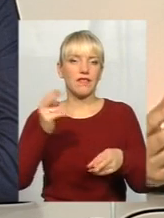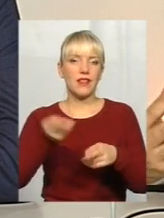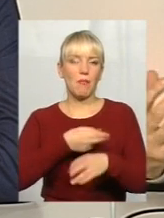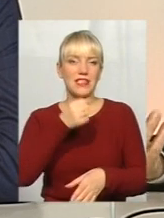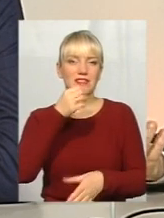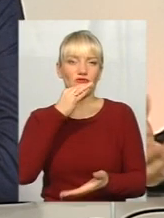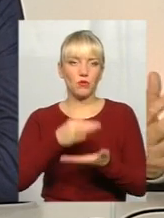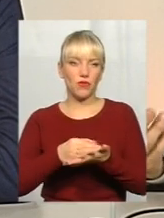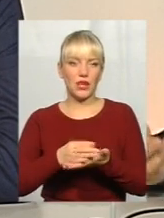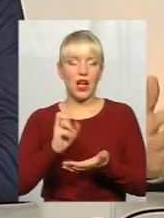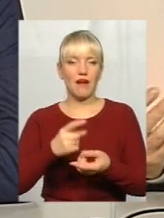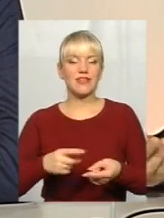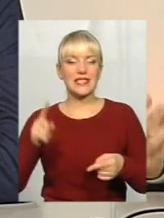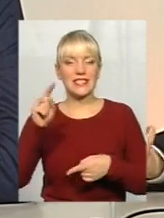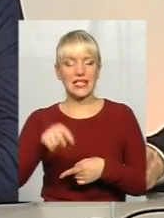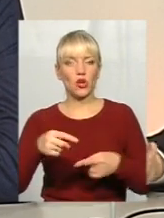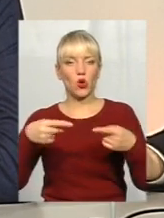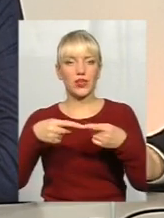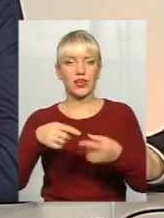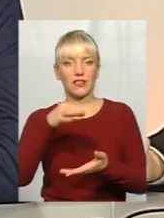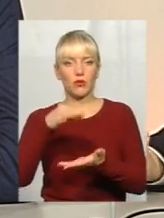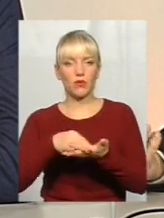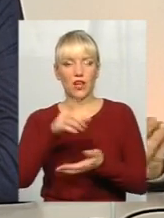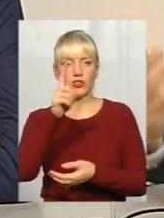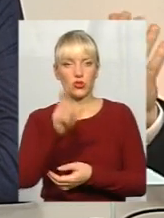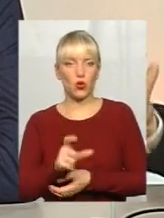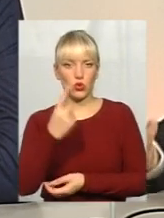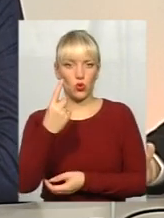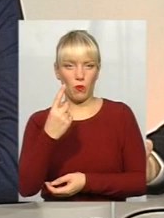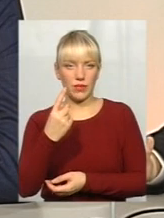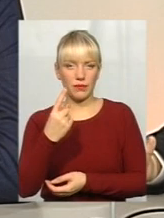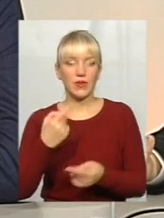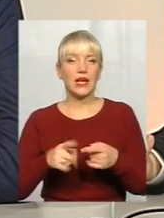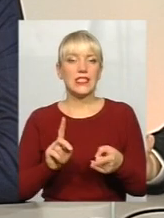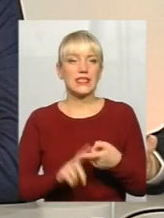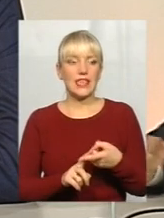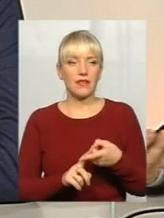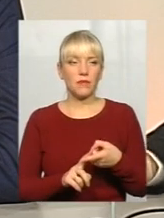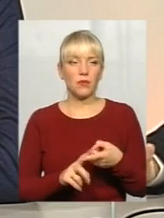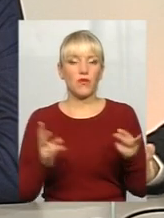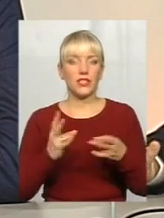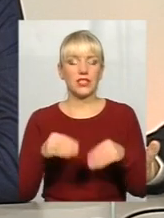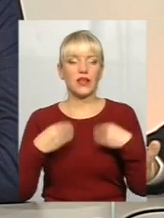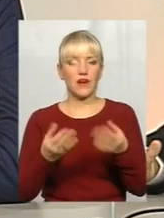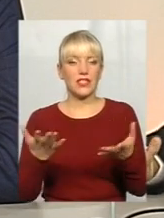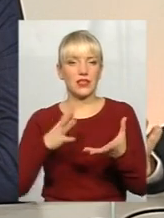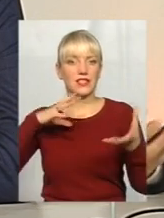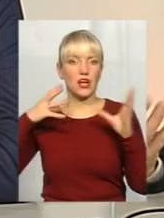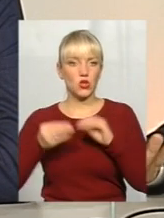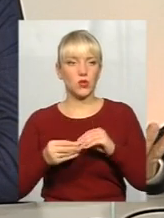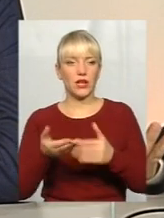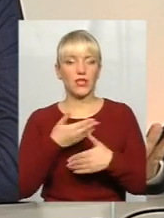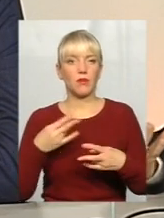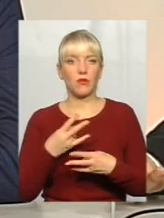От, а все-таки конкретна відповідальність конкретної особи, от, значить, вона повинна давати якісь результати, і ми